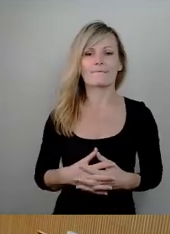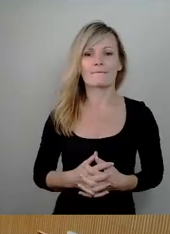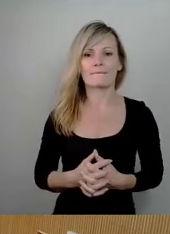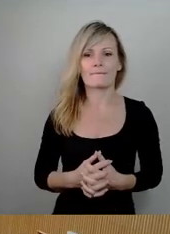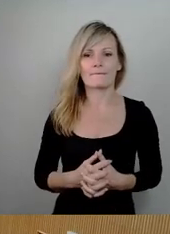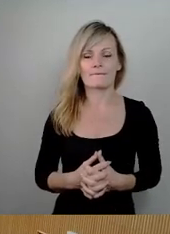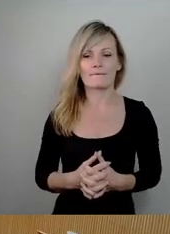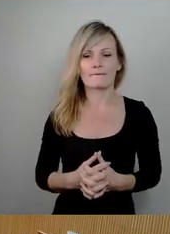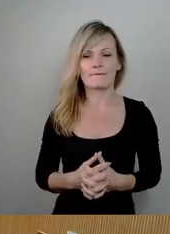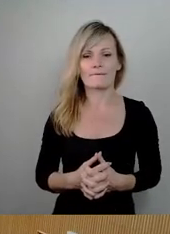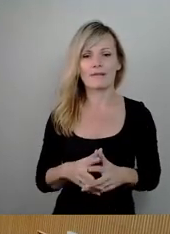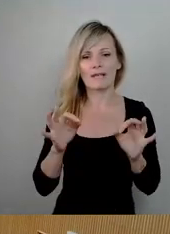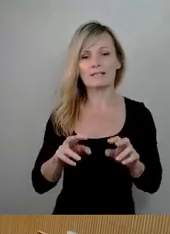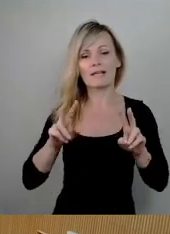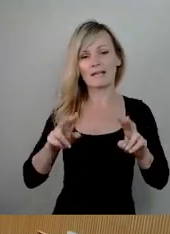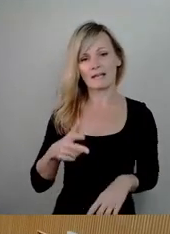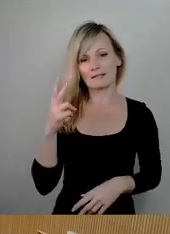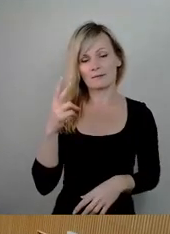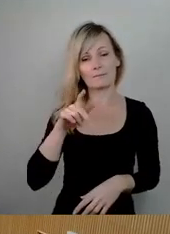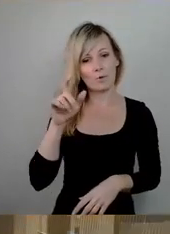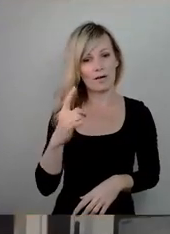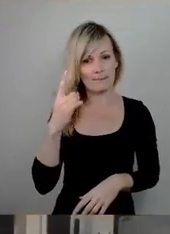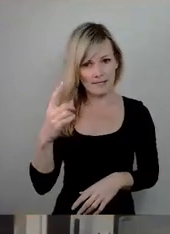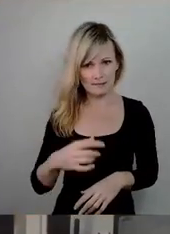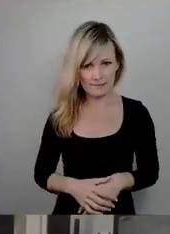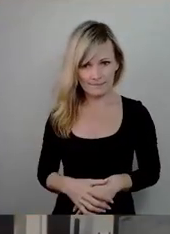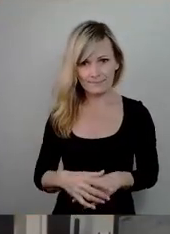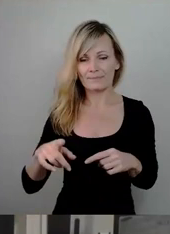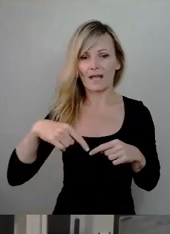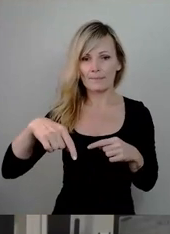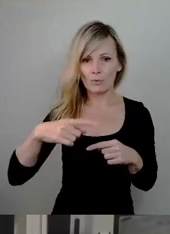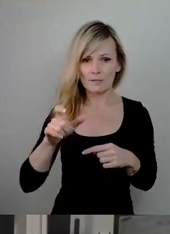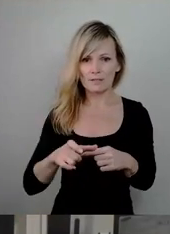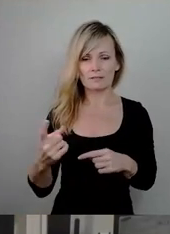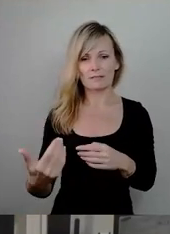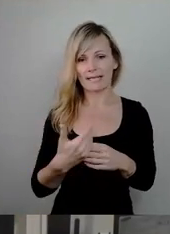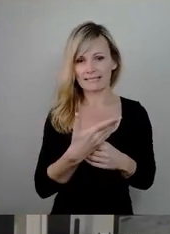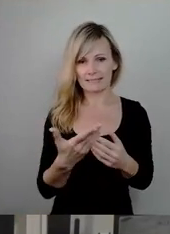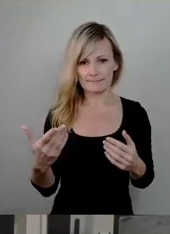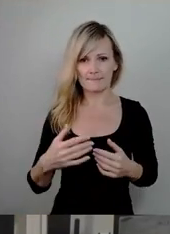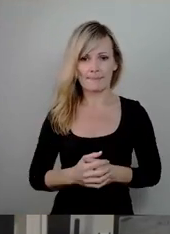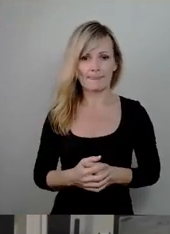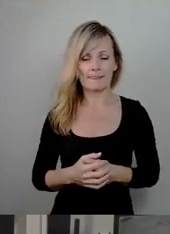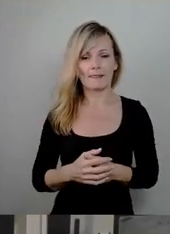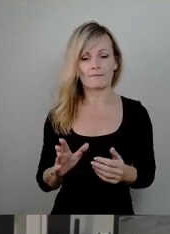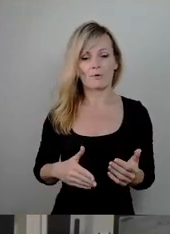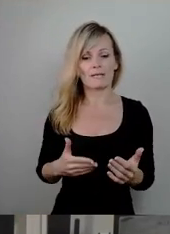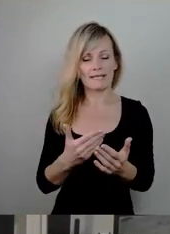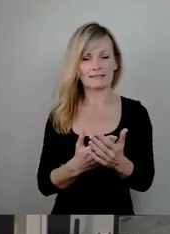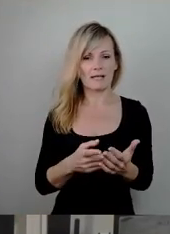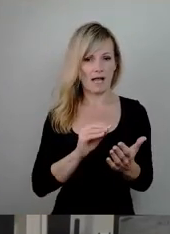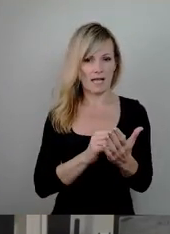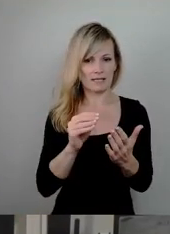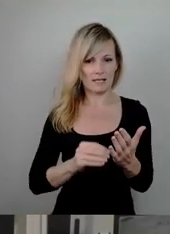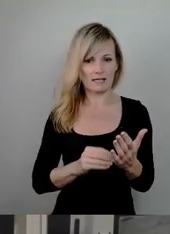Sehr geehrter Herr Bürgermeister, sehr geehrte Abgeordnete, sehr geehrte Gäste. Der vorliegende Antrag fordert im Beschlusspunkt 2,